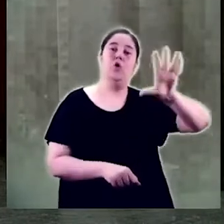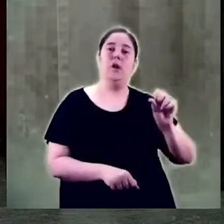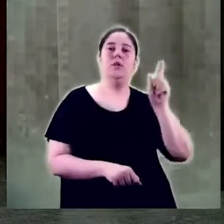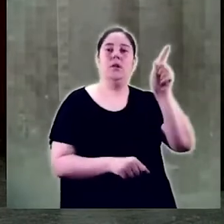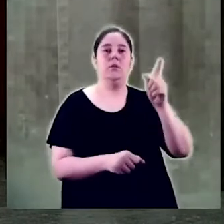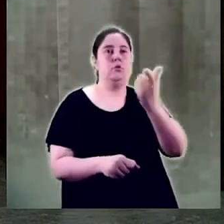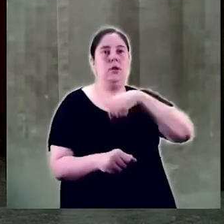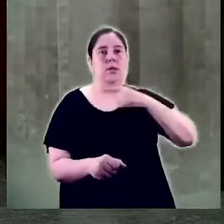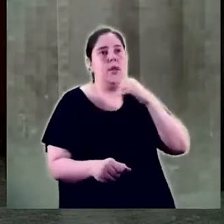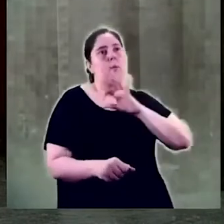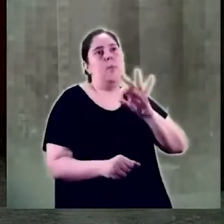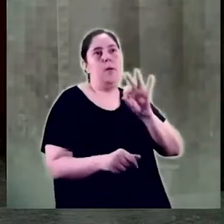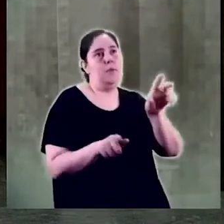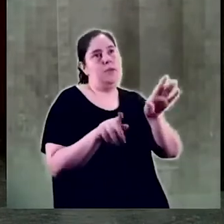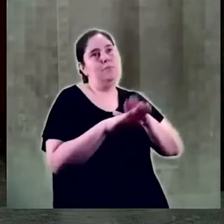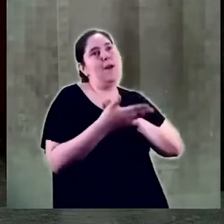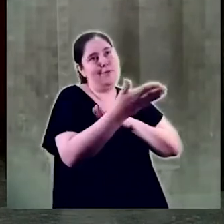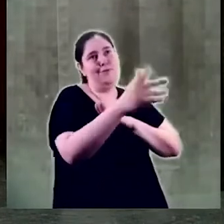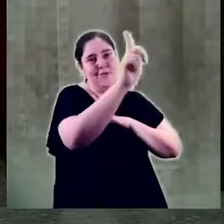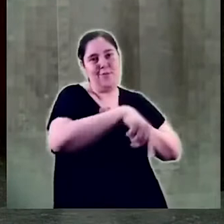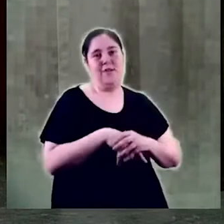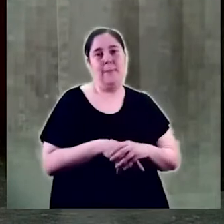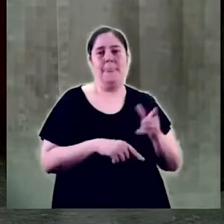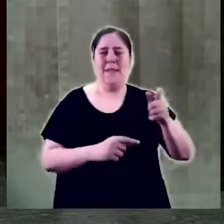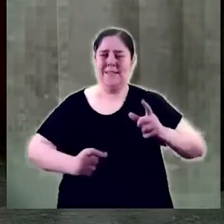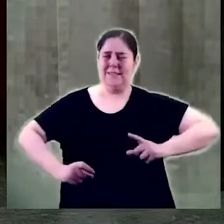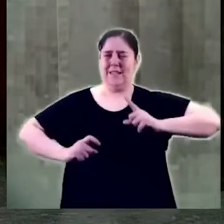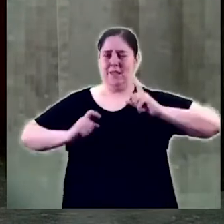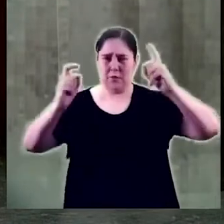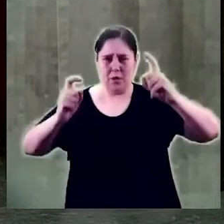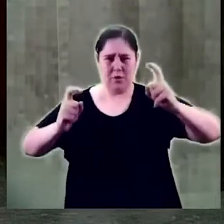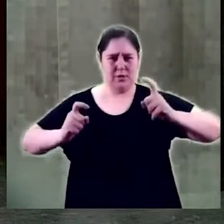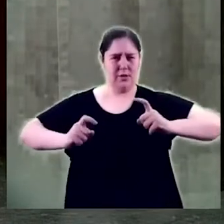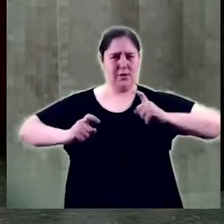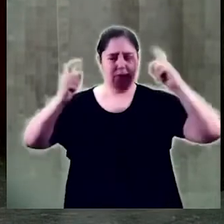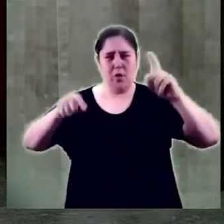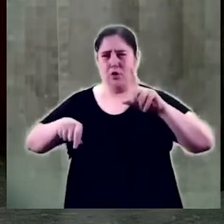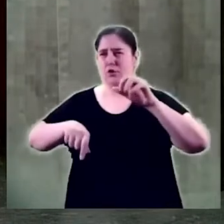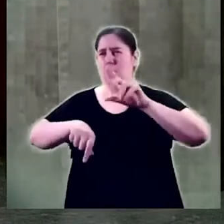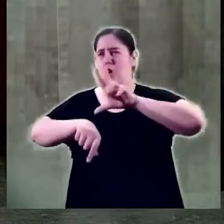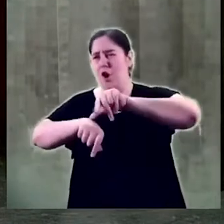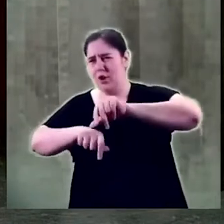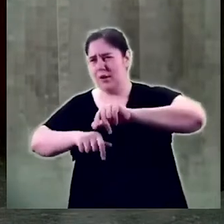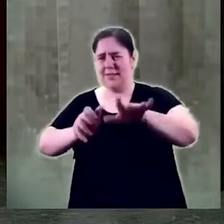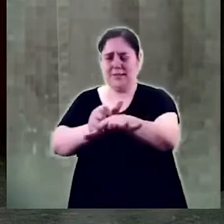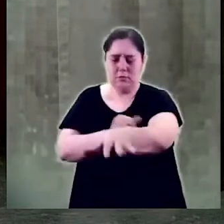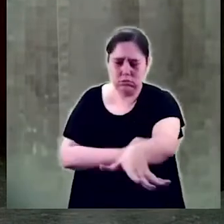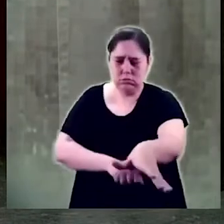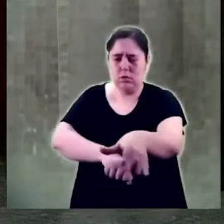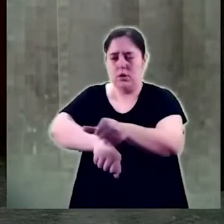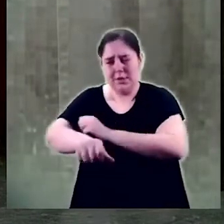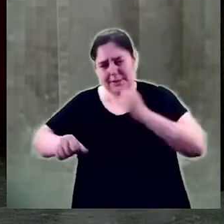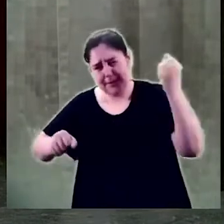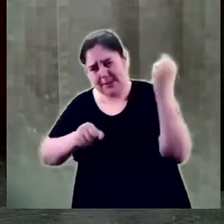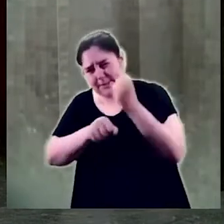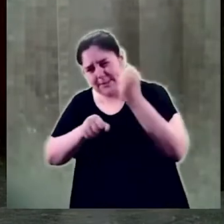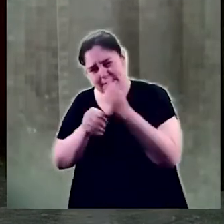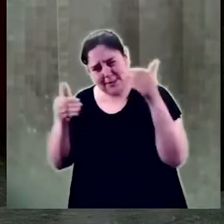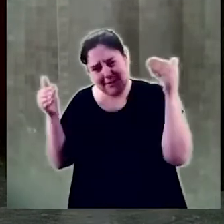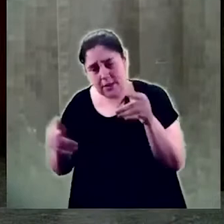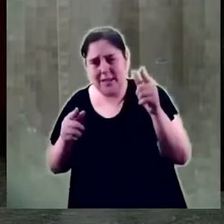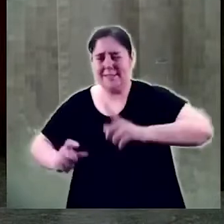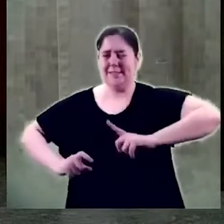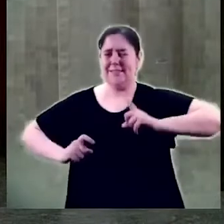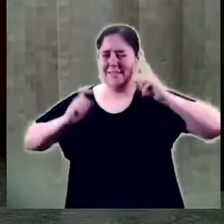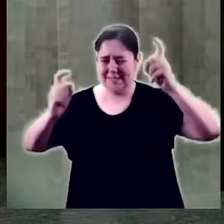premi perquè és seu. Ningú ha dedicat tant esforç, dedicació, hores i mals de cap a aquest grau com ella. Ha fet l'impossible